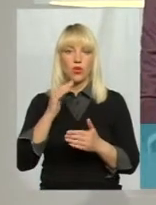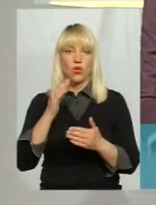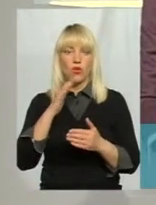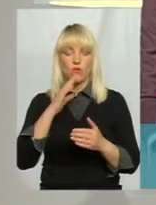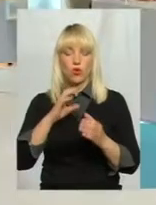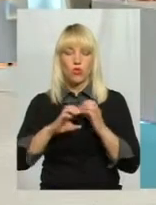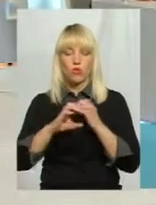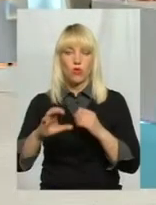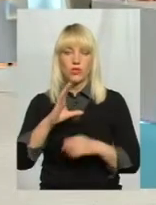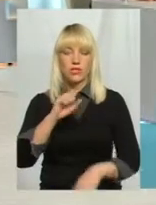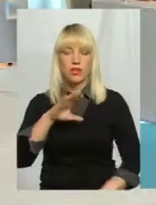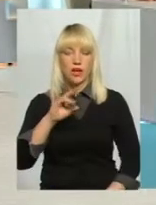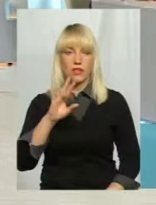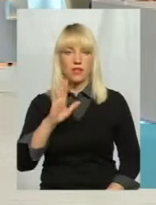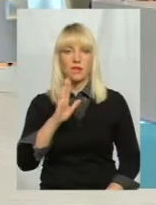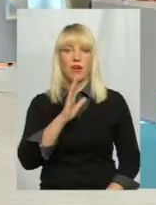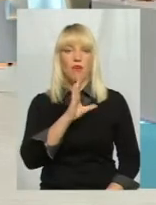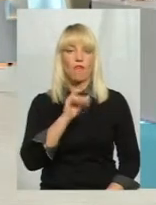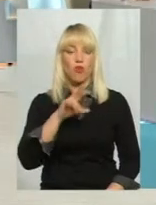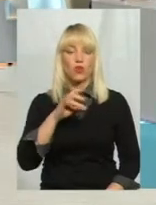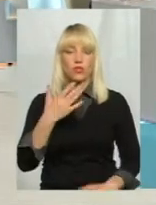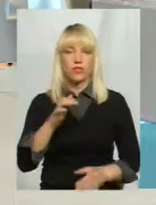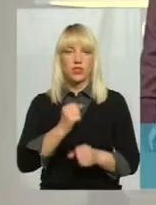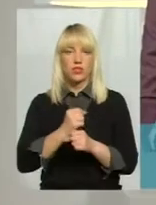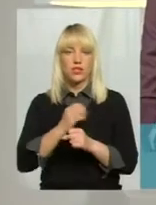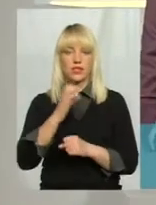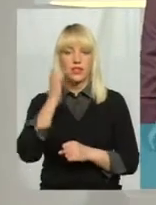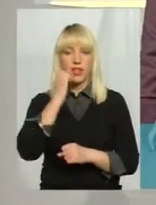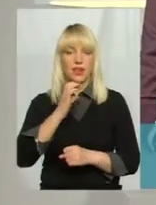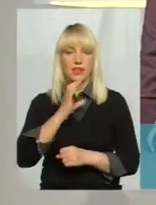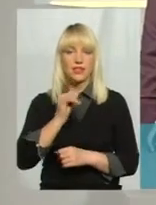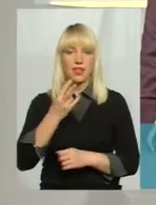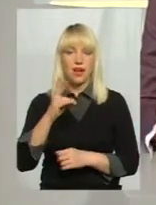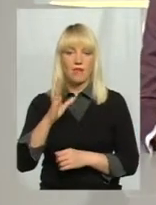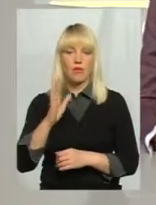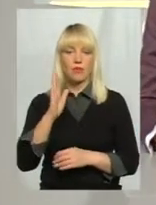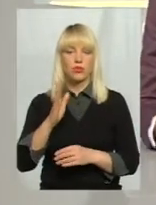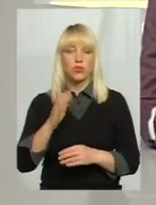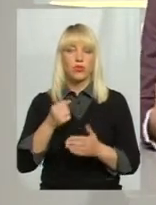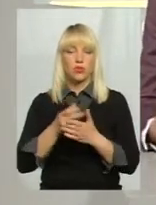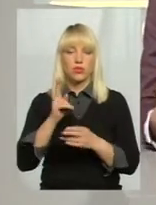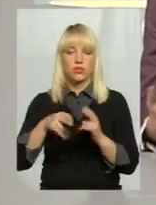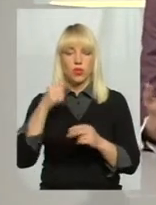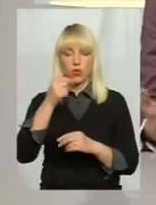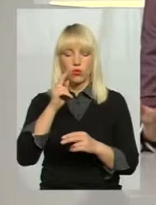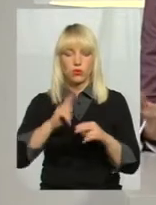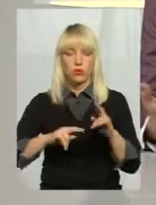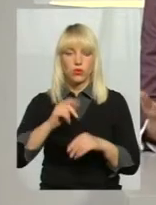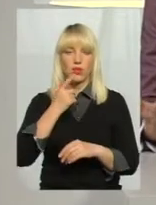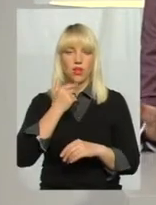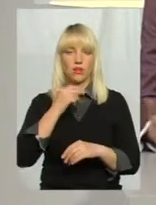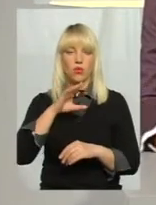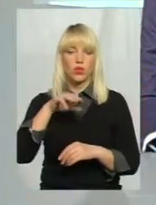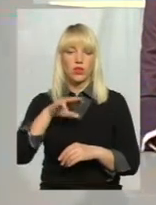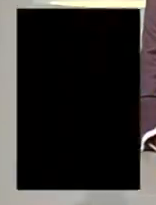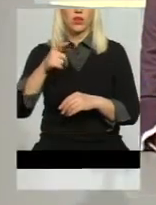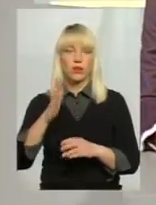Волочеську, вони вже діють, у Старій Синяві мають збудувати до кінця року, і в Красилівській ОТГ теж от